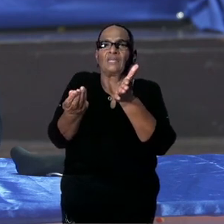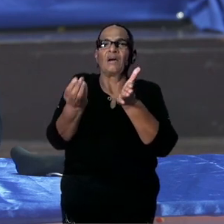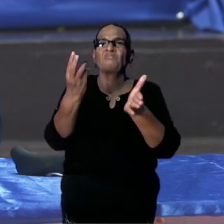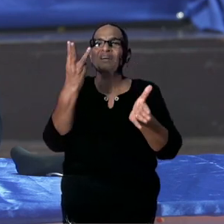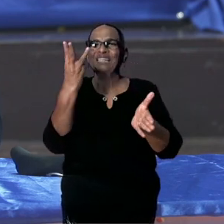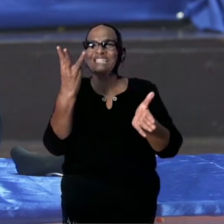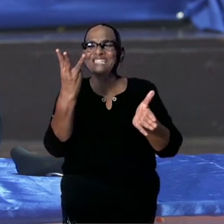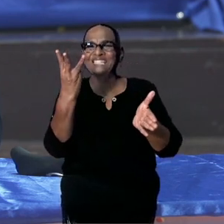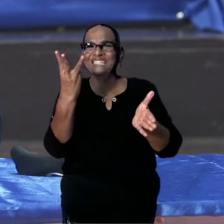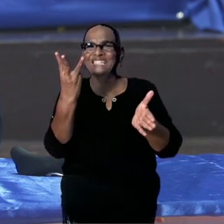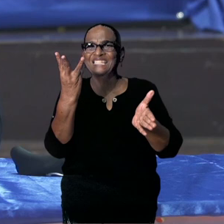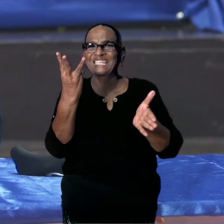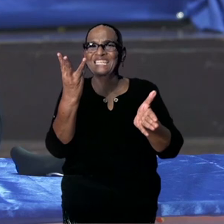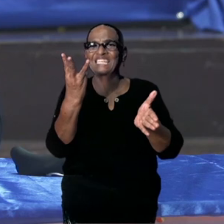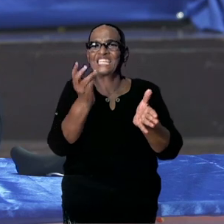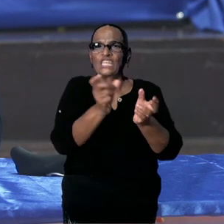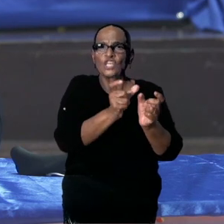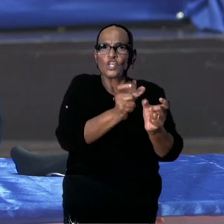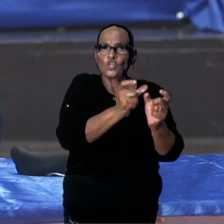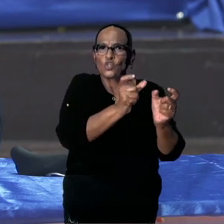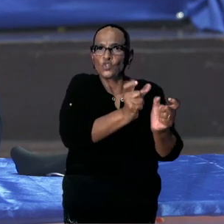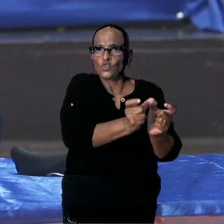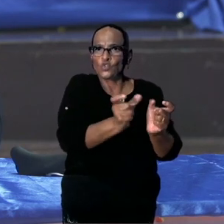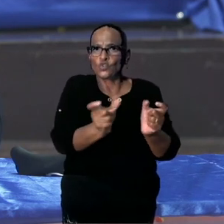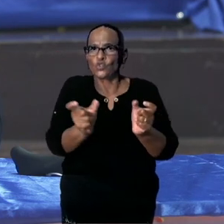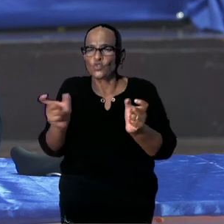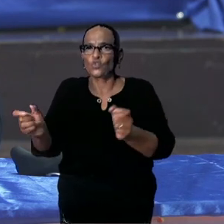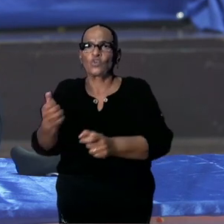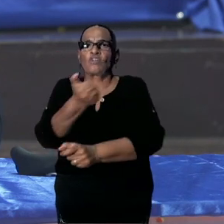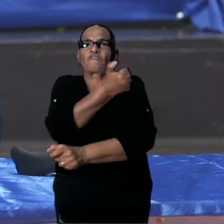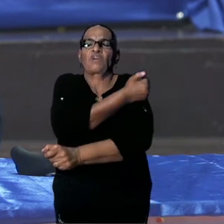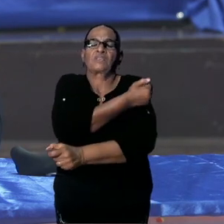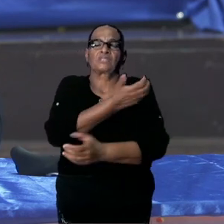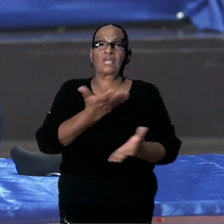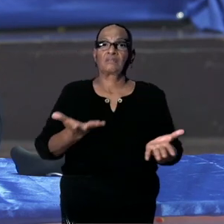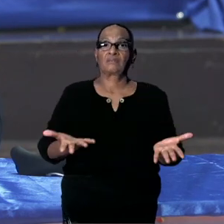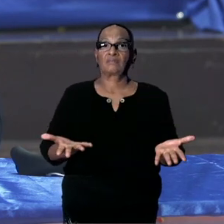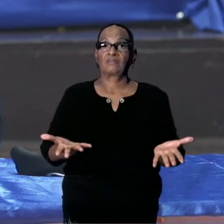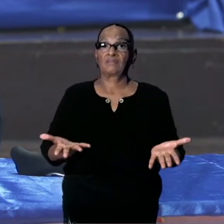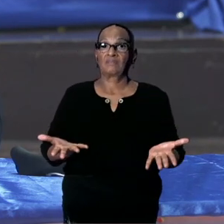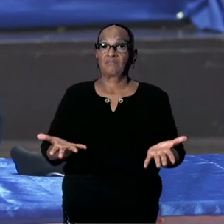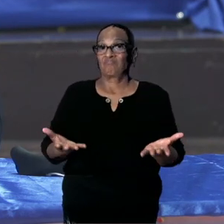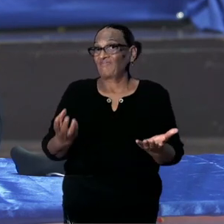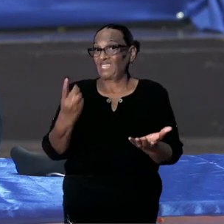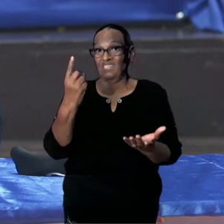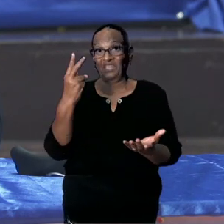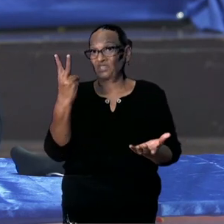soorten vaccins. Via het African Medical Supplies Platform. En dat gaat om het vaccin van het merk Pfizer,